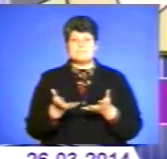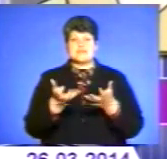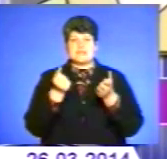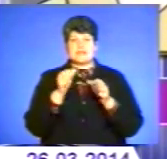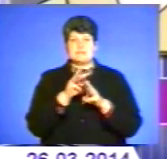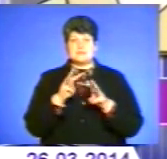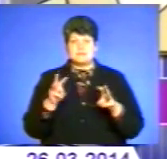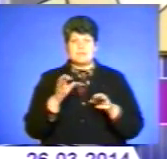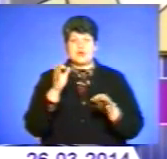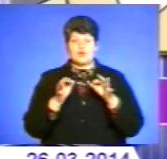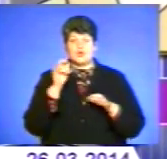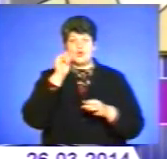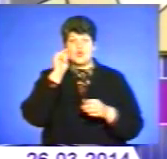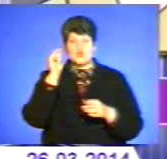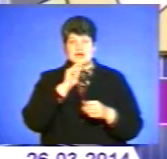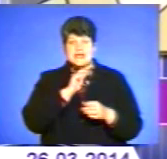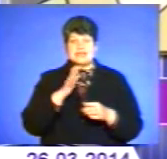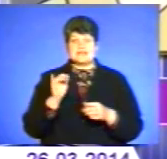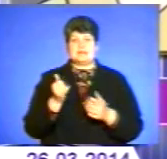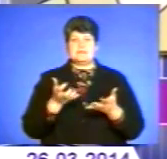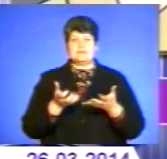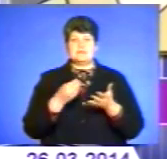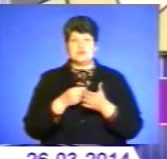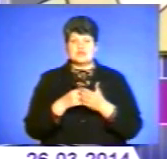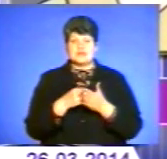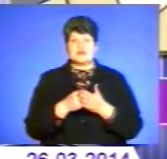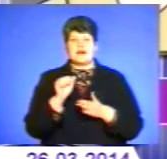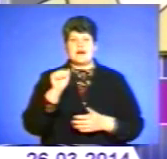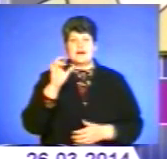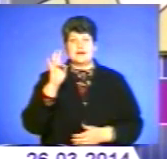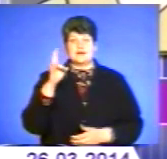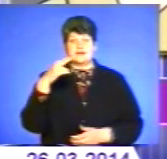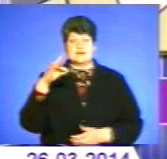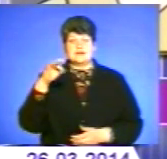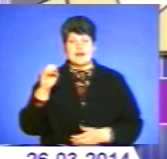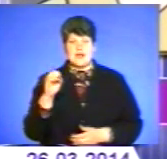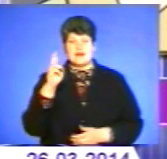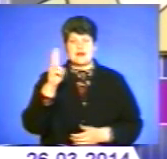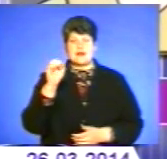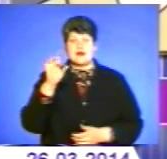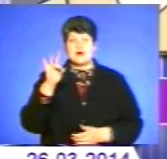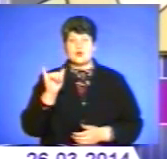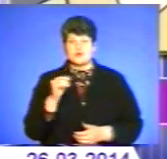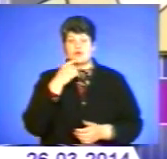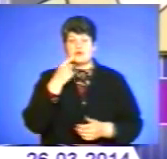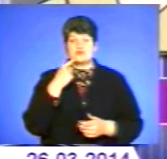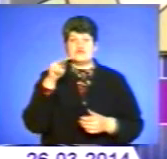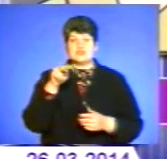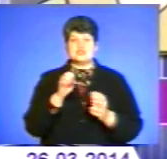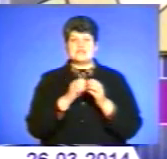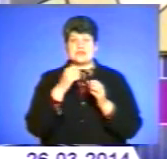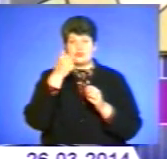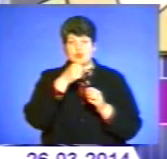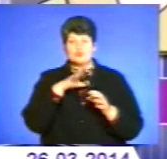України у впровадженні секторальної бюджетної підтримки Андре Каруц. Він зазначив, що коли у 2010 році був